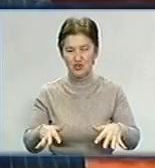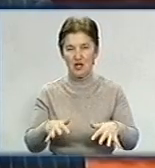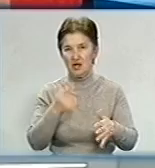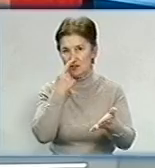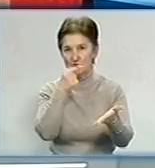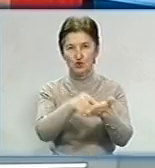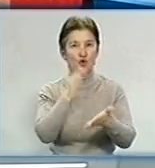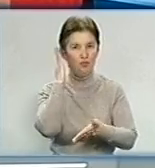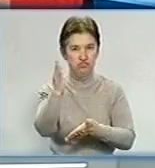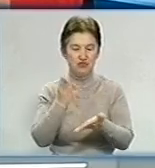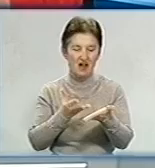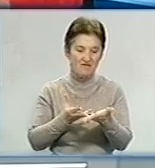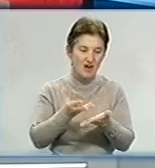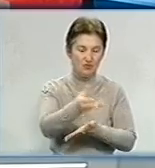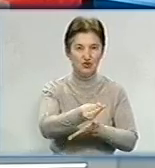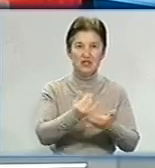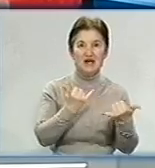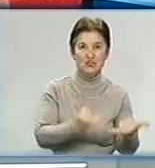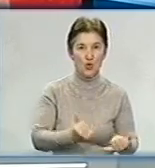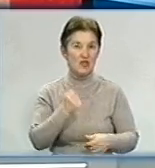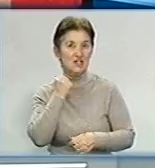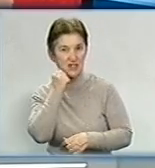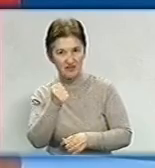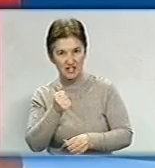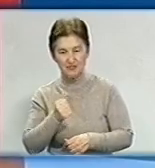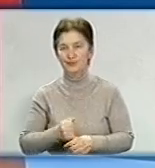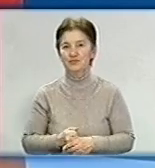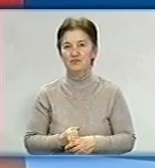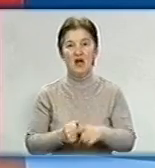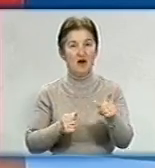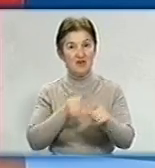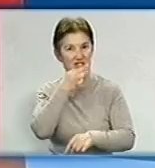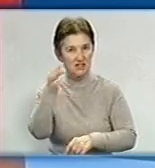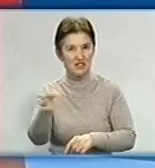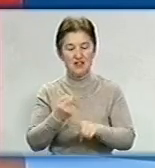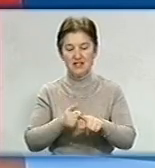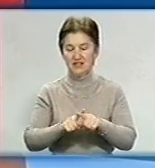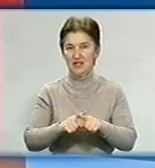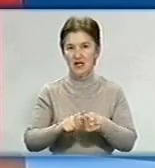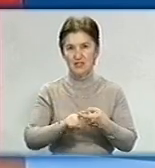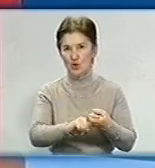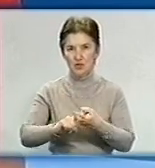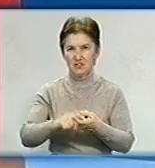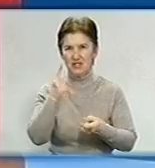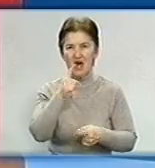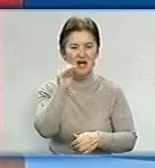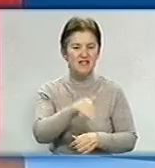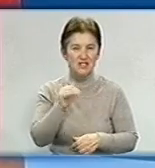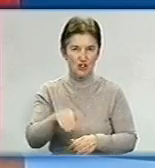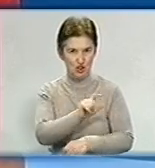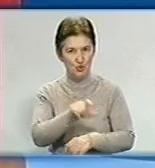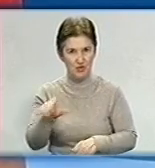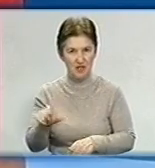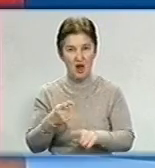і буде виплачено сьогодні, завтра, найближчими днями. Андрій Іванович, Ви сказали, що це стосується тисяч людей, насправді так і є, і